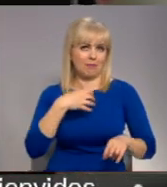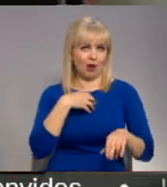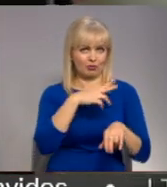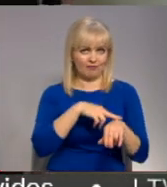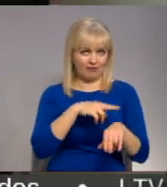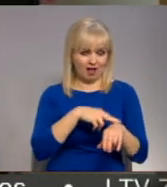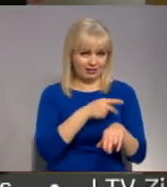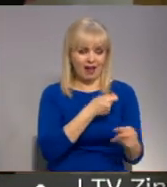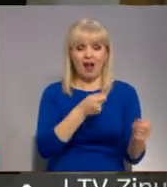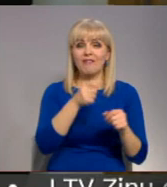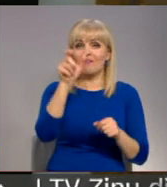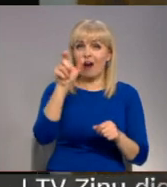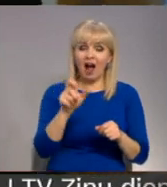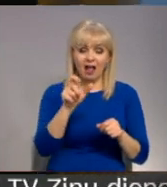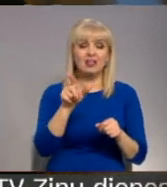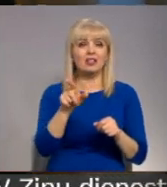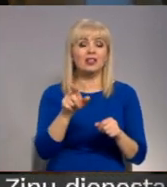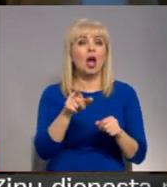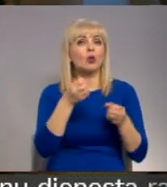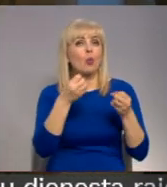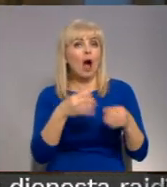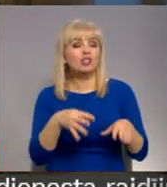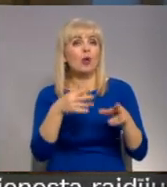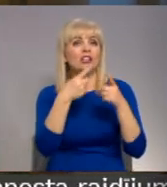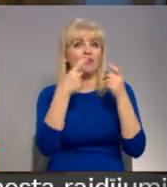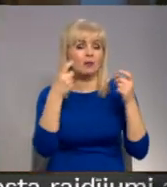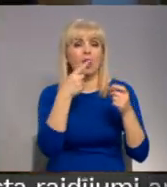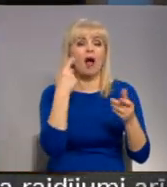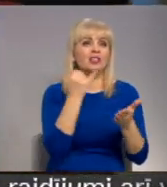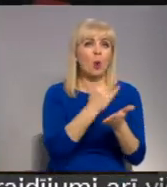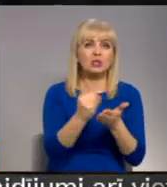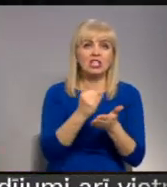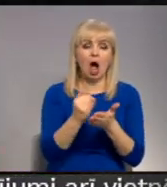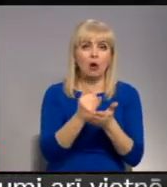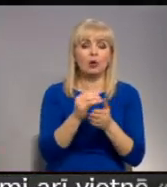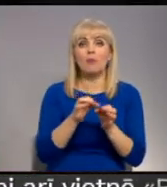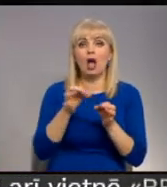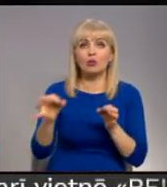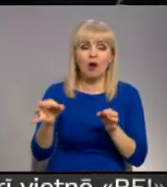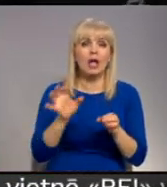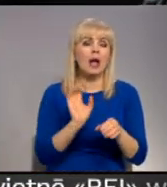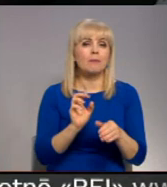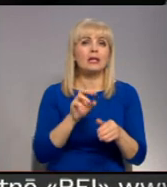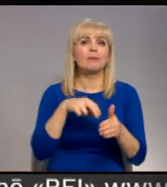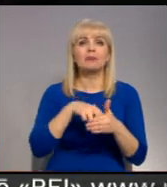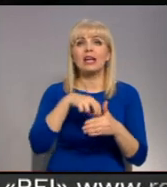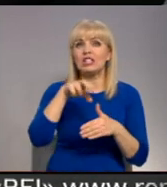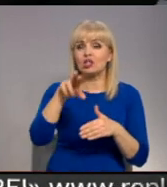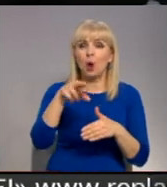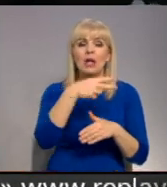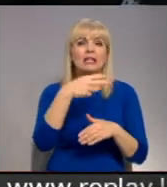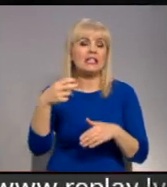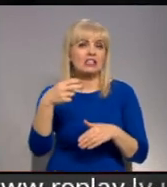vadītājs Guntars mūcenieks apkopojas informāciju par nesakoptiem īpašumiem novadā. Pērni viena izsūtīta vairāk nekā 200